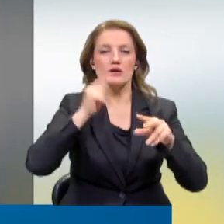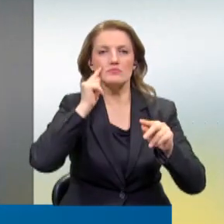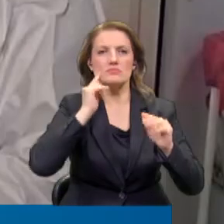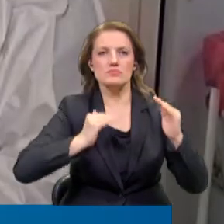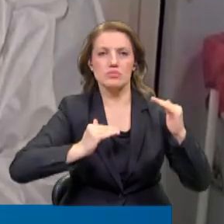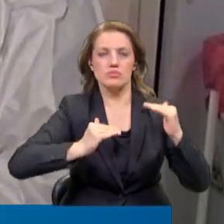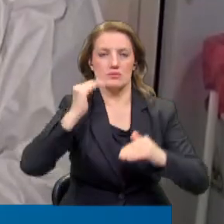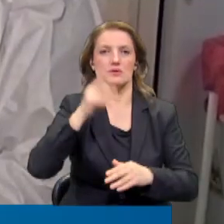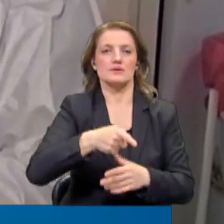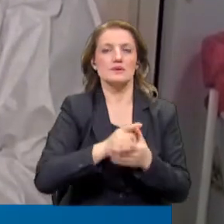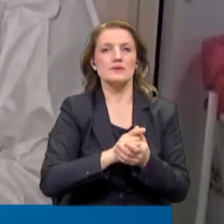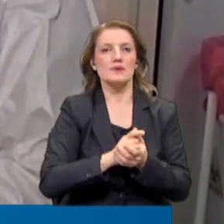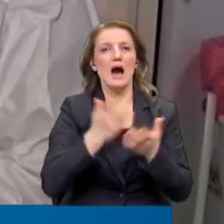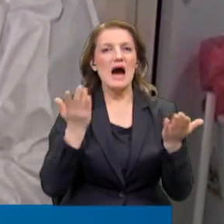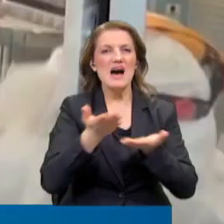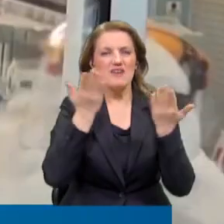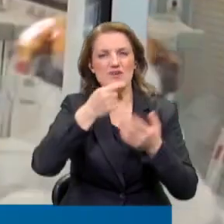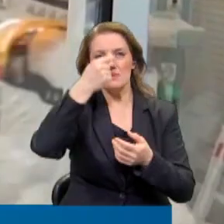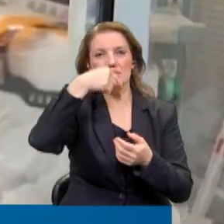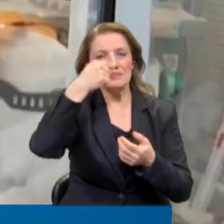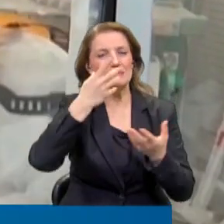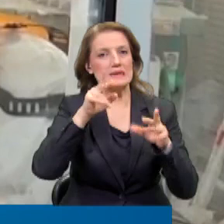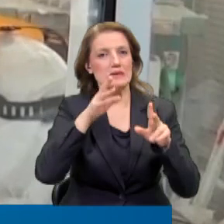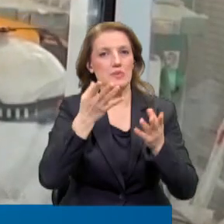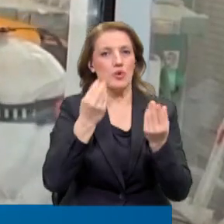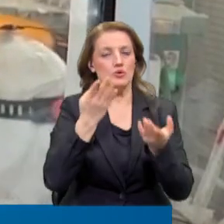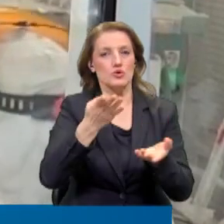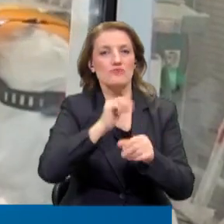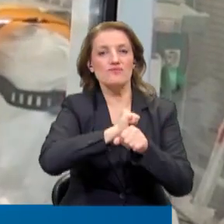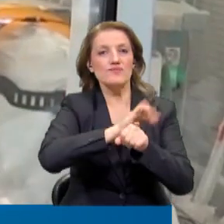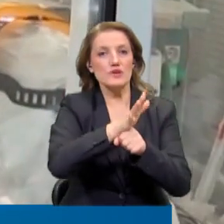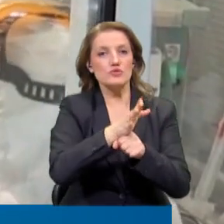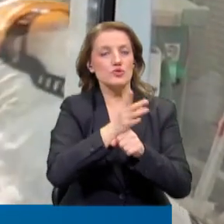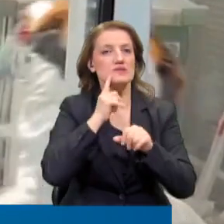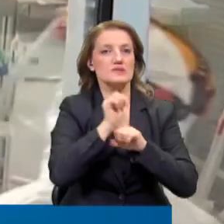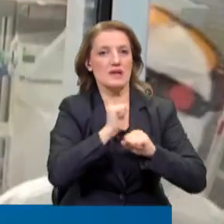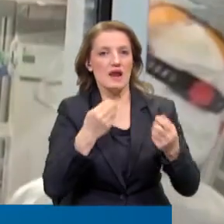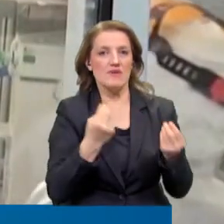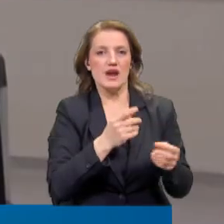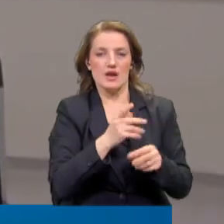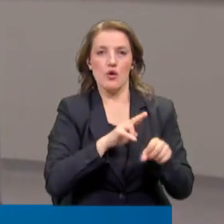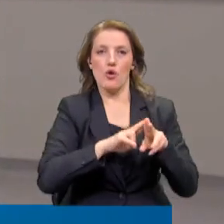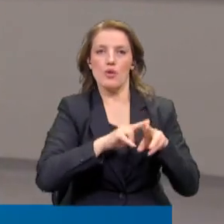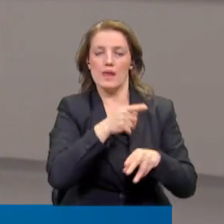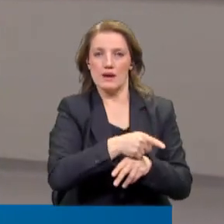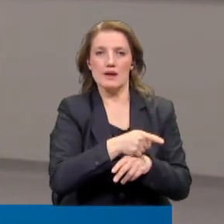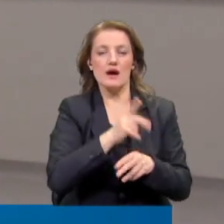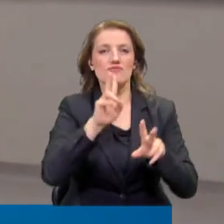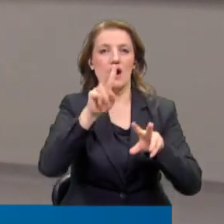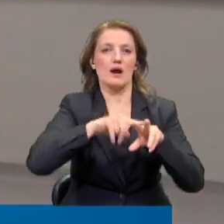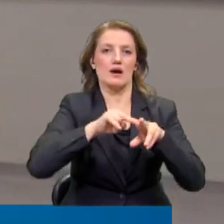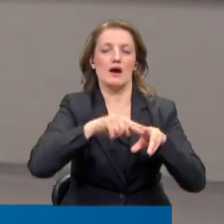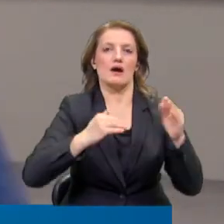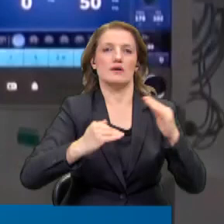yansımadı. Omikronun nispeten hafif seyrettiği gözlemlense de koronavirüsün bıraktığı hasar biliniyor. Vaka sayılarınınsa daha da artması